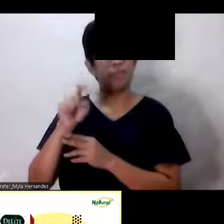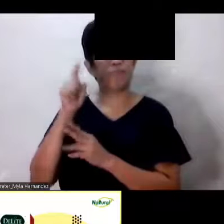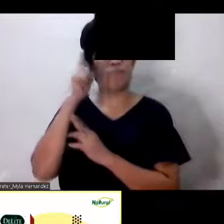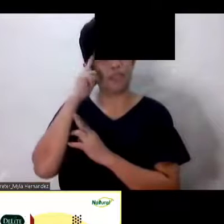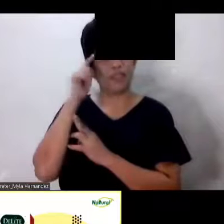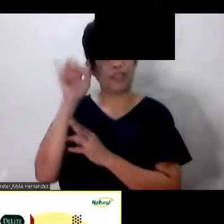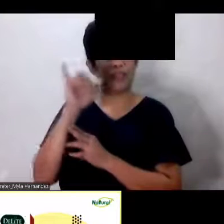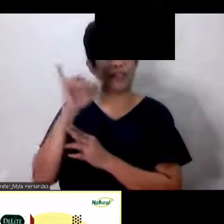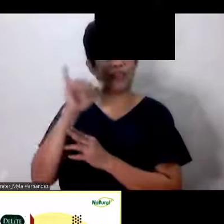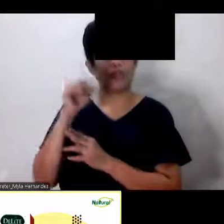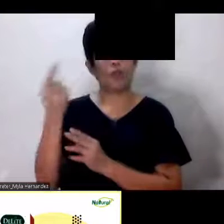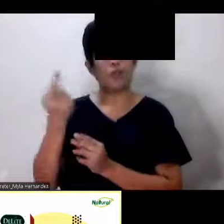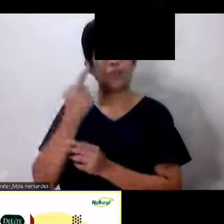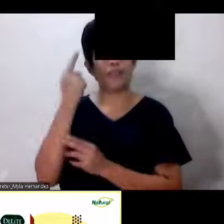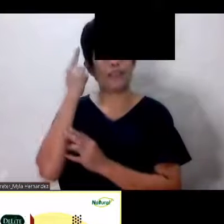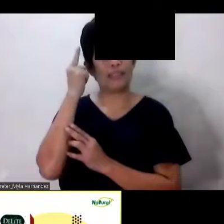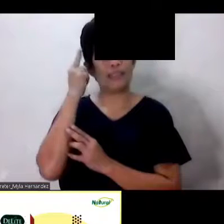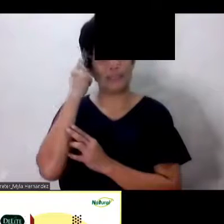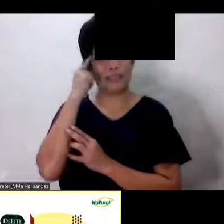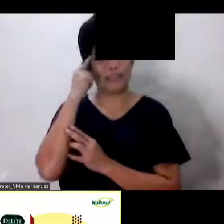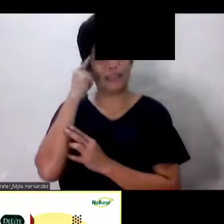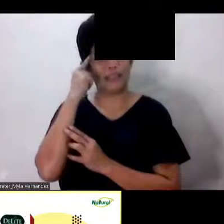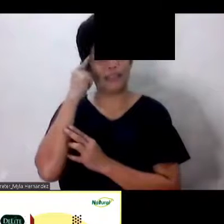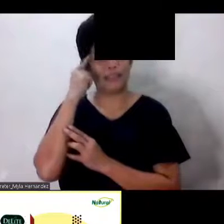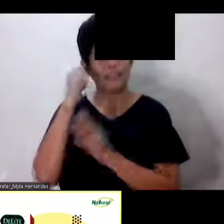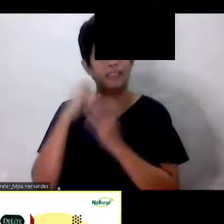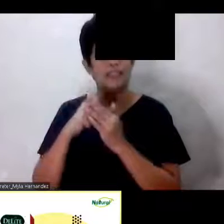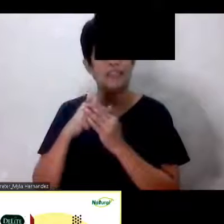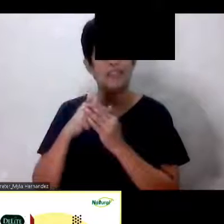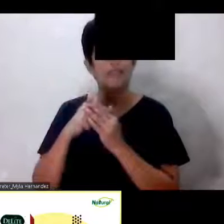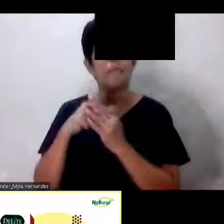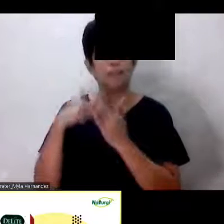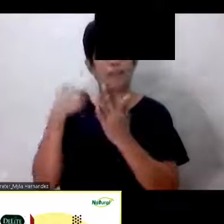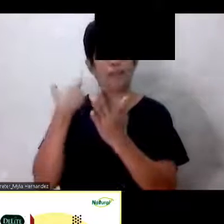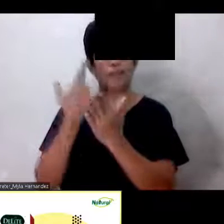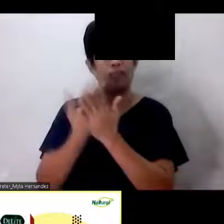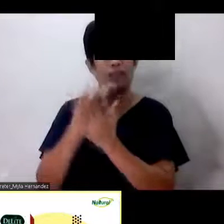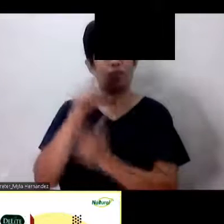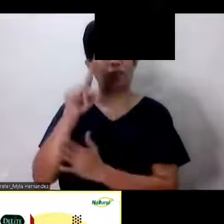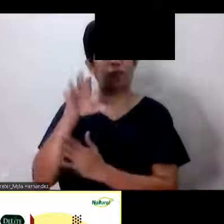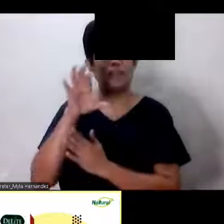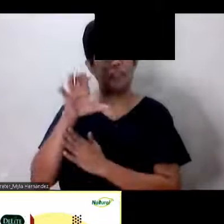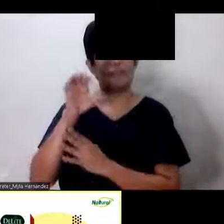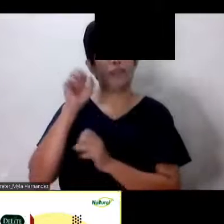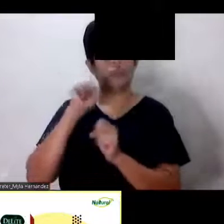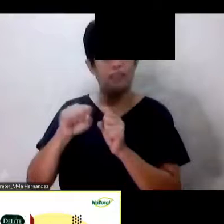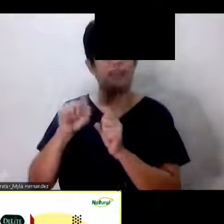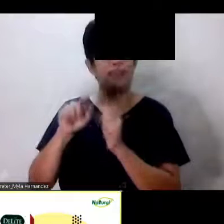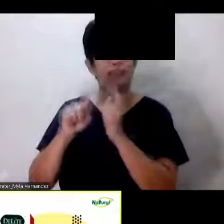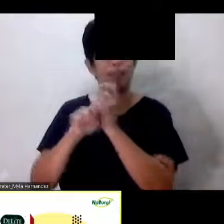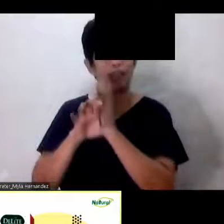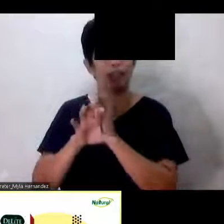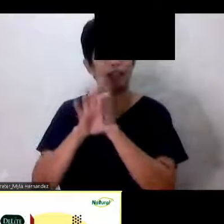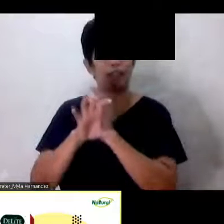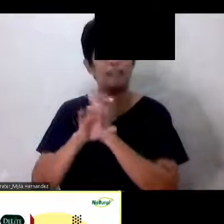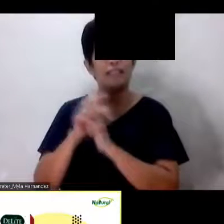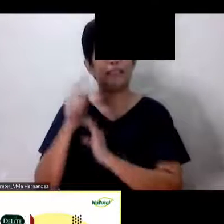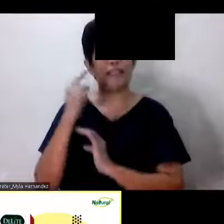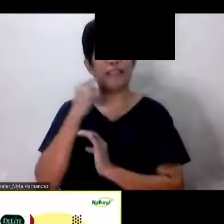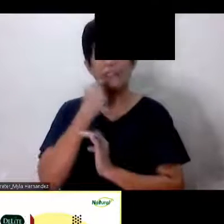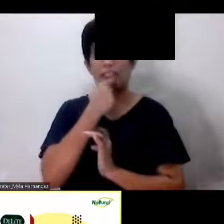ganyan Okay Palaging isipin na Aabot tayo ng 100 Kaya pangalagaan natin Ngipin natin